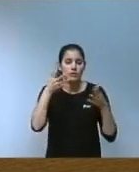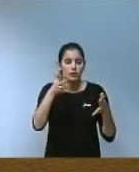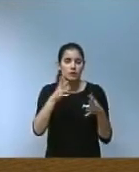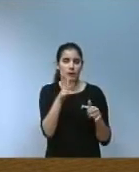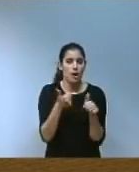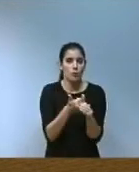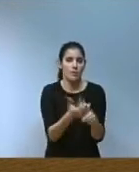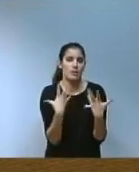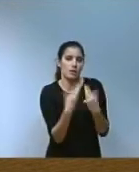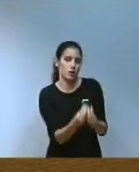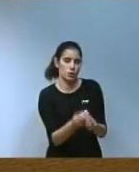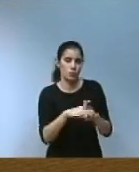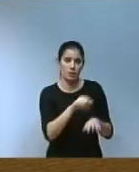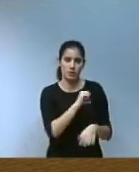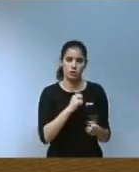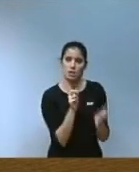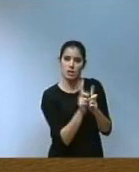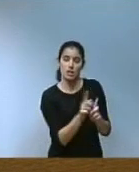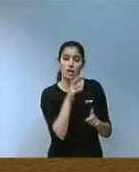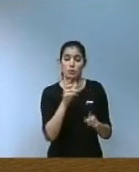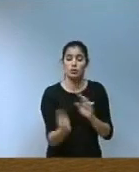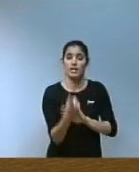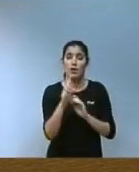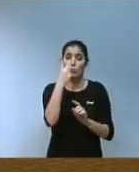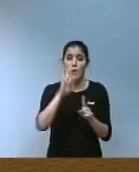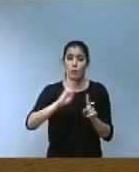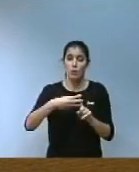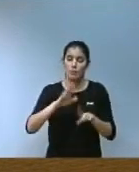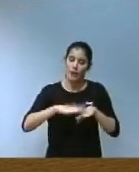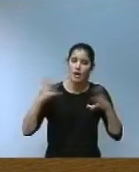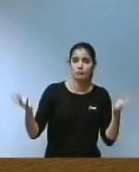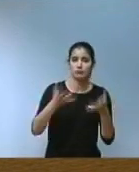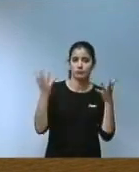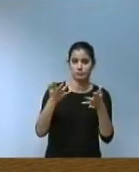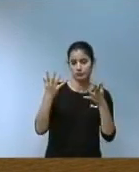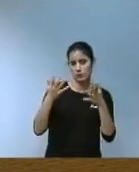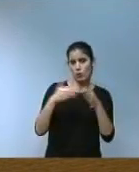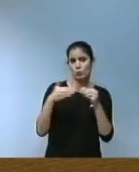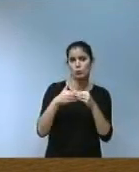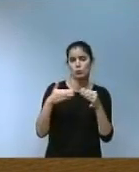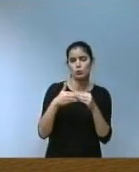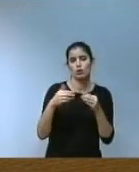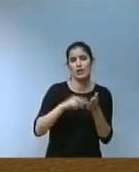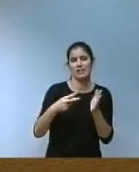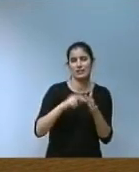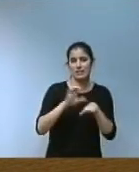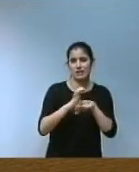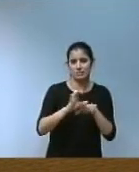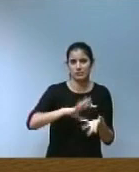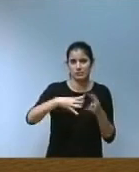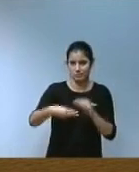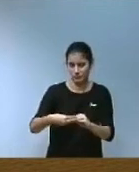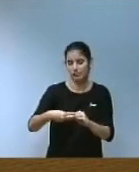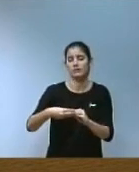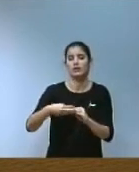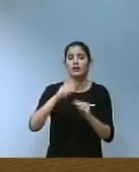personalitzat on ja hem creat una plataforma web per a favorir i promoure l'ús de l'esteg el comerç electrònic i la digitalització per part